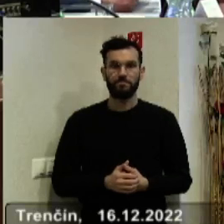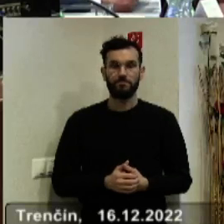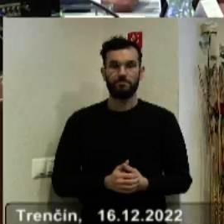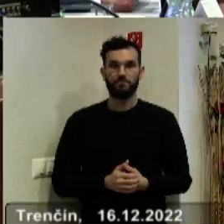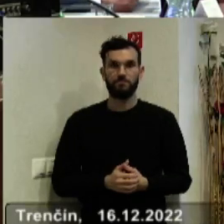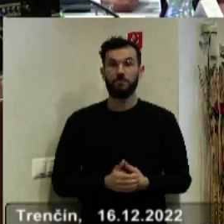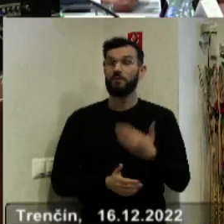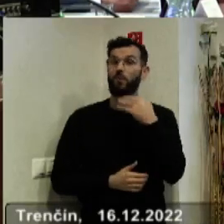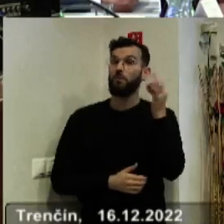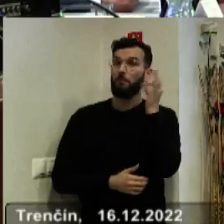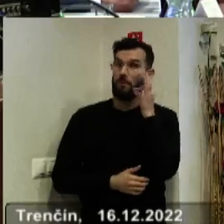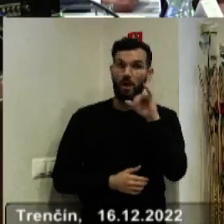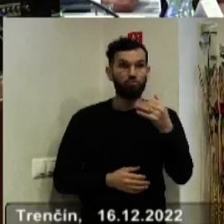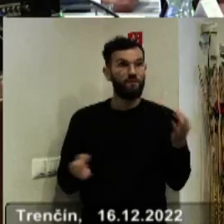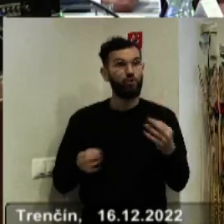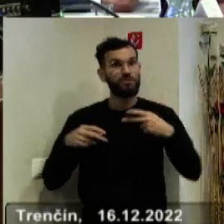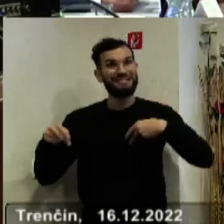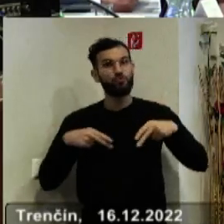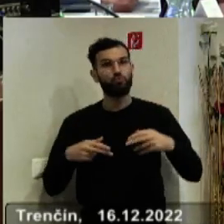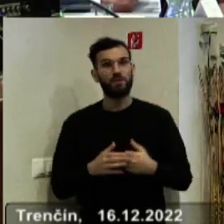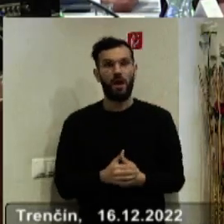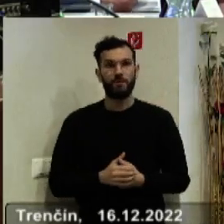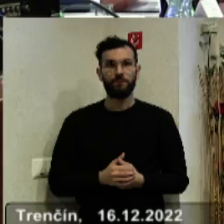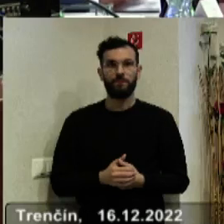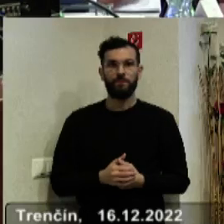Ďakujem pekne. Chce ešte niekto do diskusie?